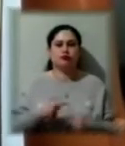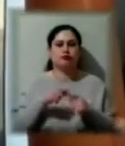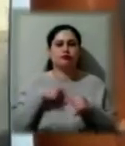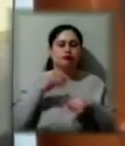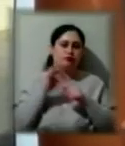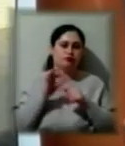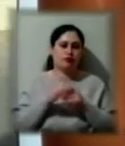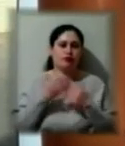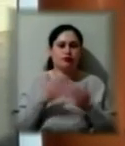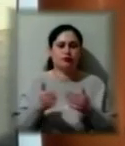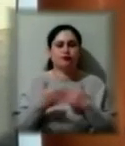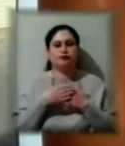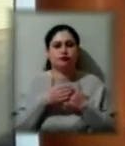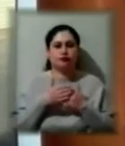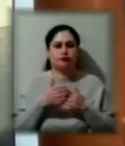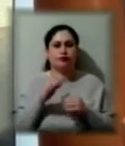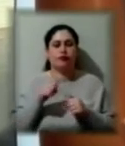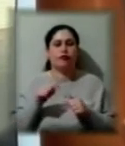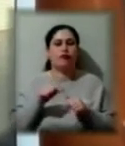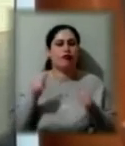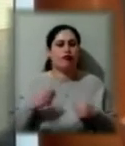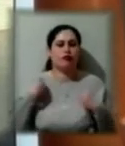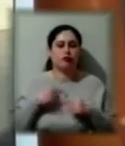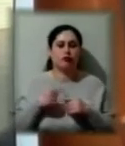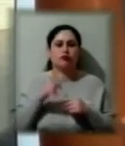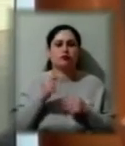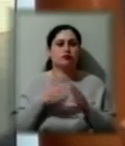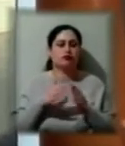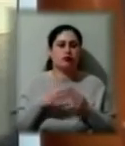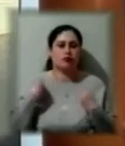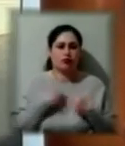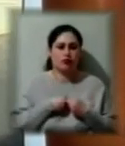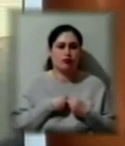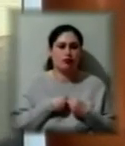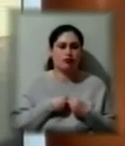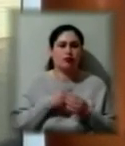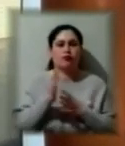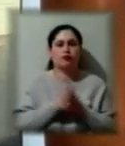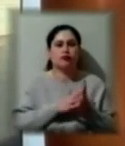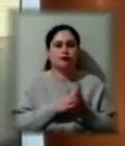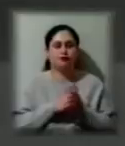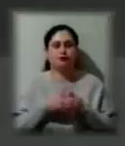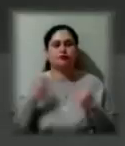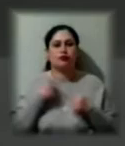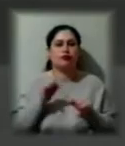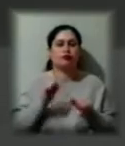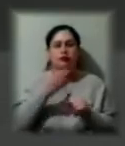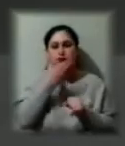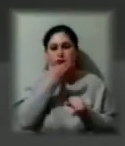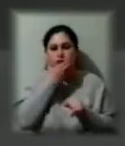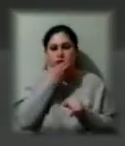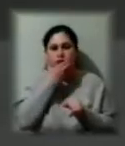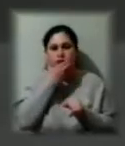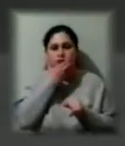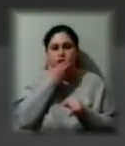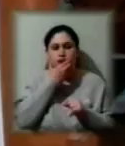двері, хворому обов'язково, ще з хати, ми одягаємо рукавички, одягаємо захисну маску, ми в